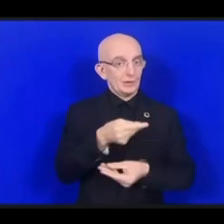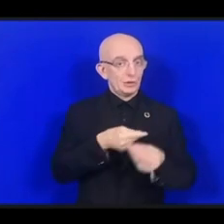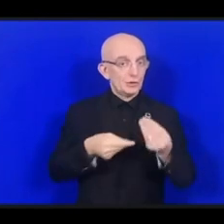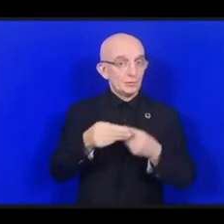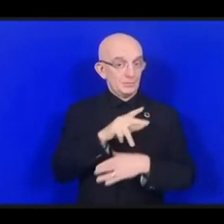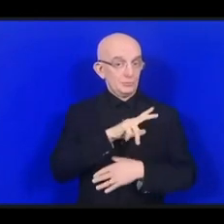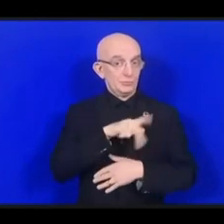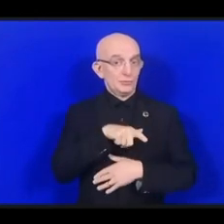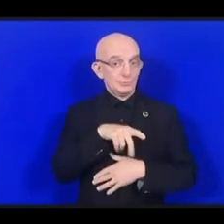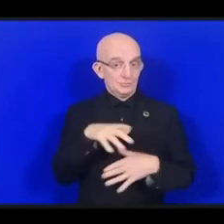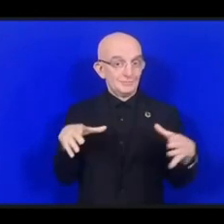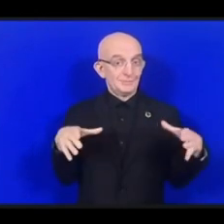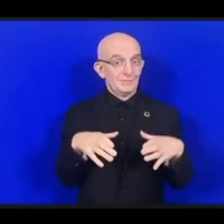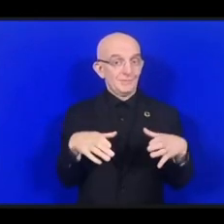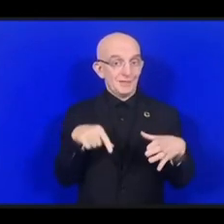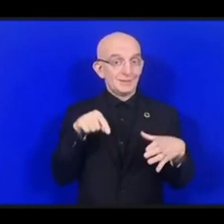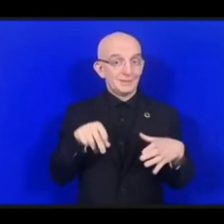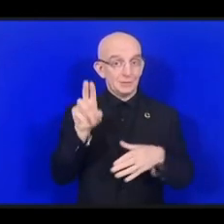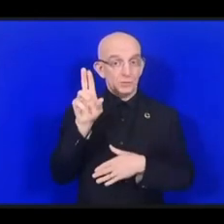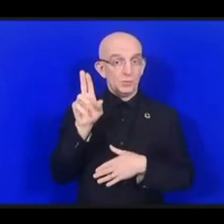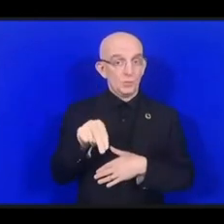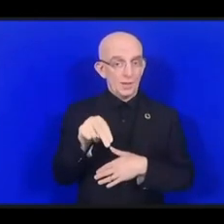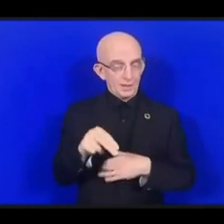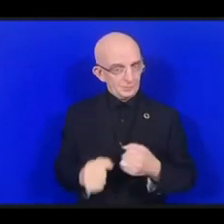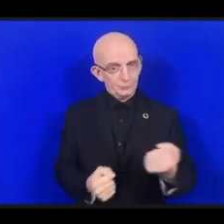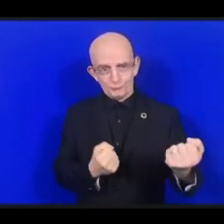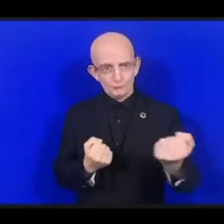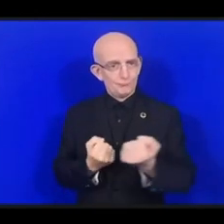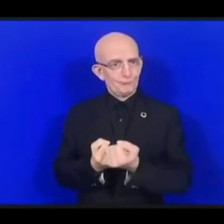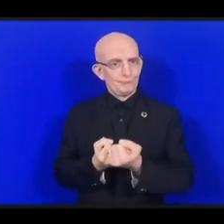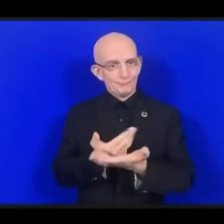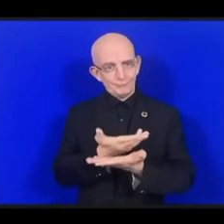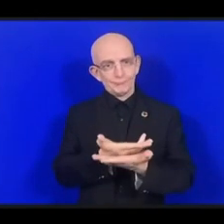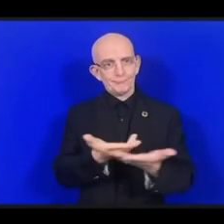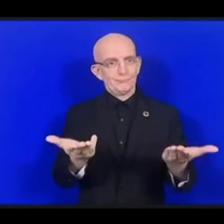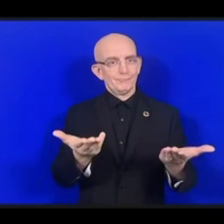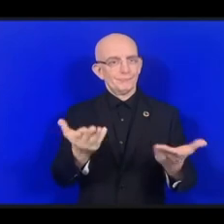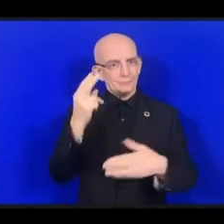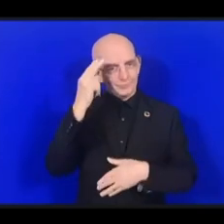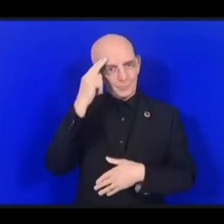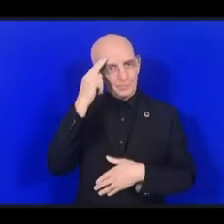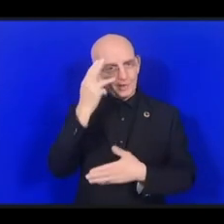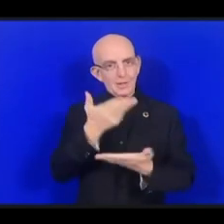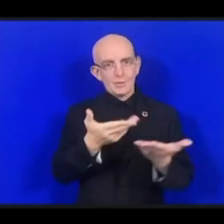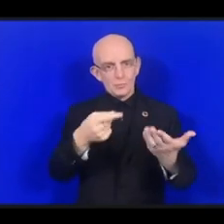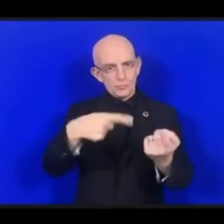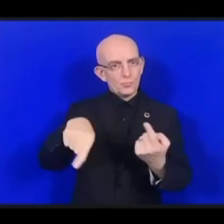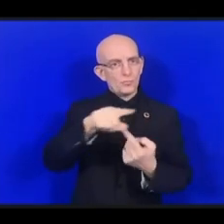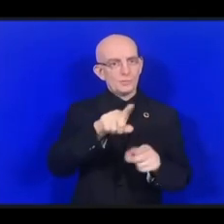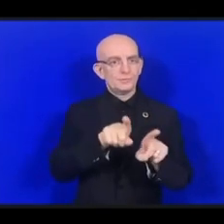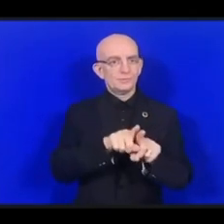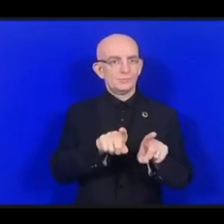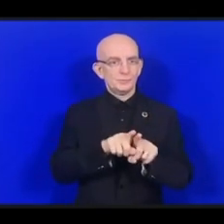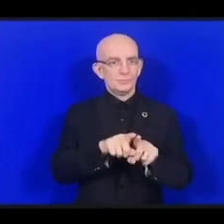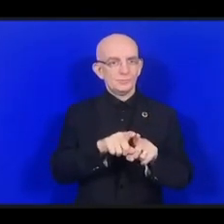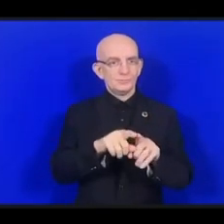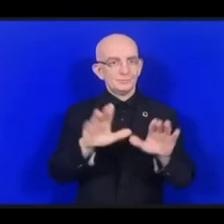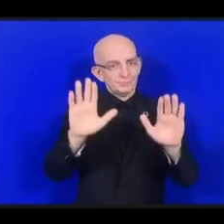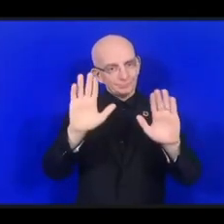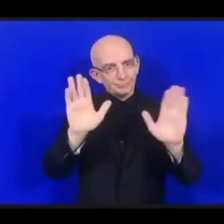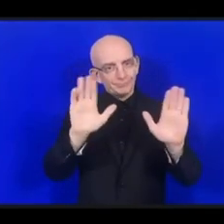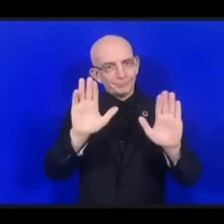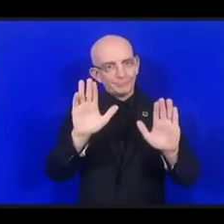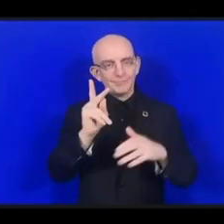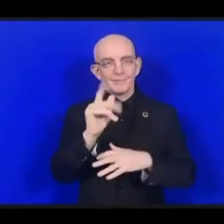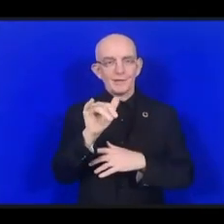что Департамент ООН по экономическим и социальным вопросам и готовы полностью оказывать вам поддержку. Прощай,